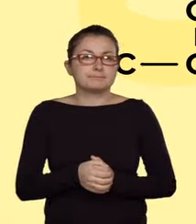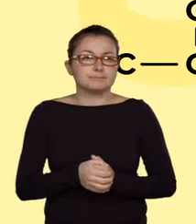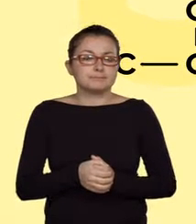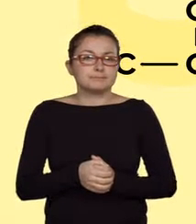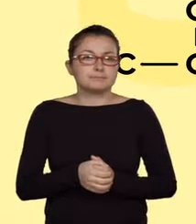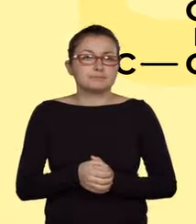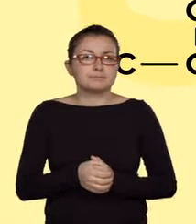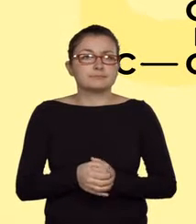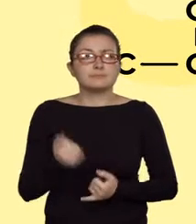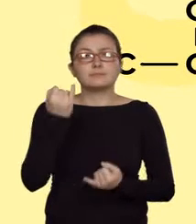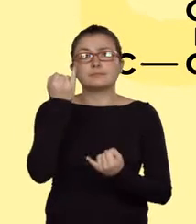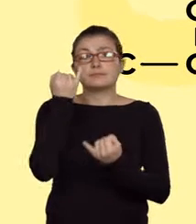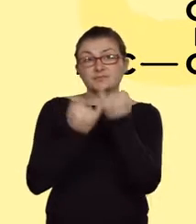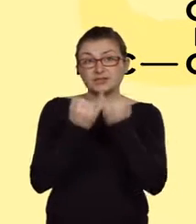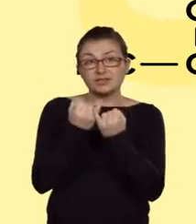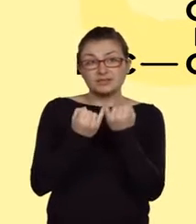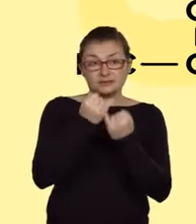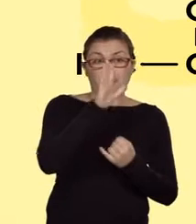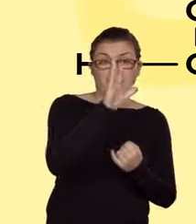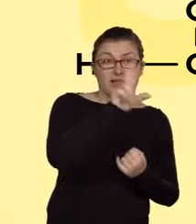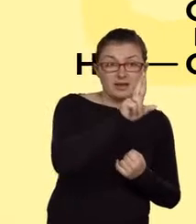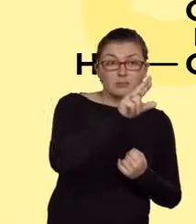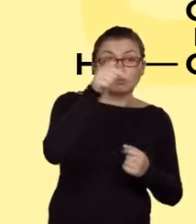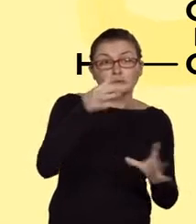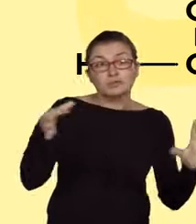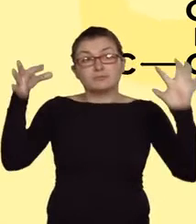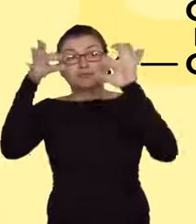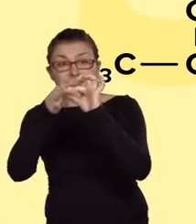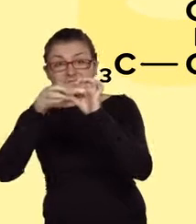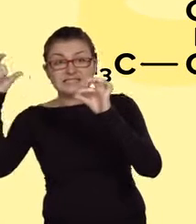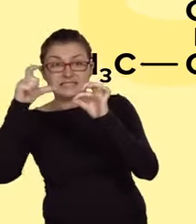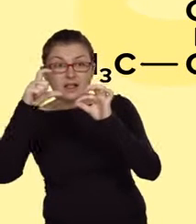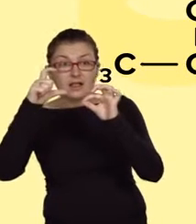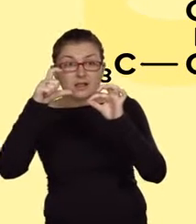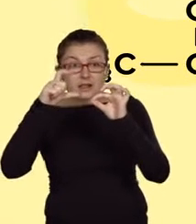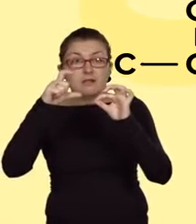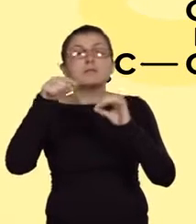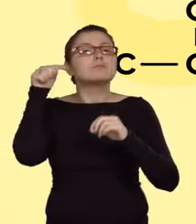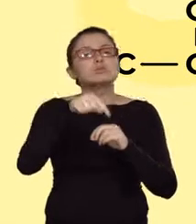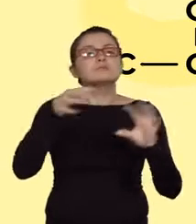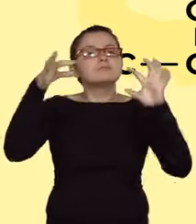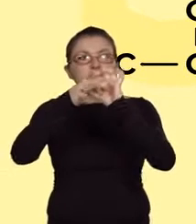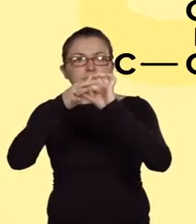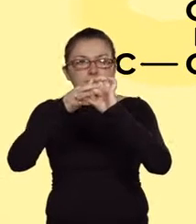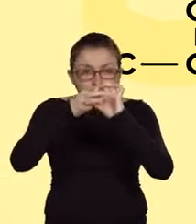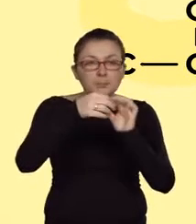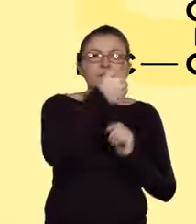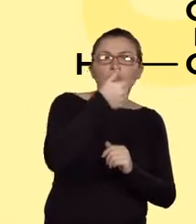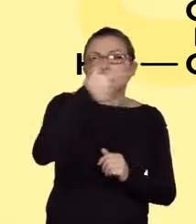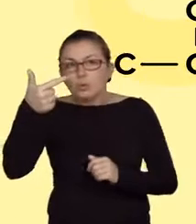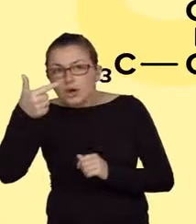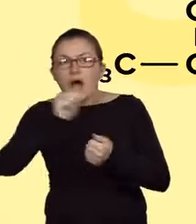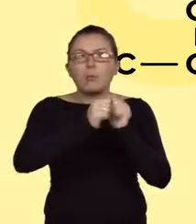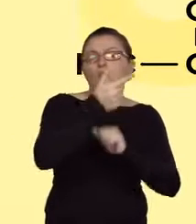drugim atomem węgla, wiązanie podwójne musi znajdować się pomiędzy pierwszym a drugim atomem węgla lub